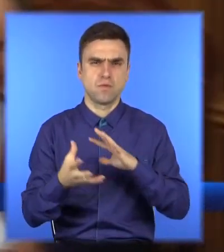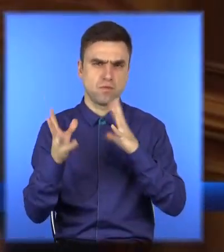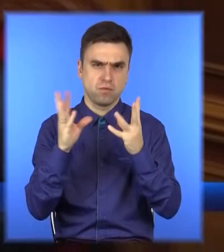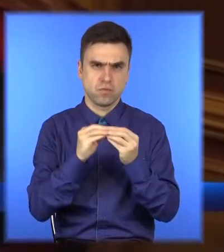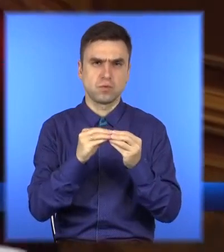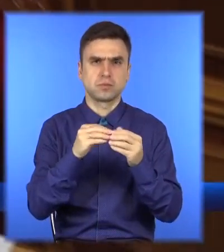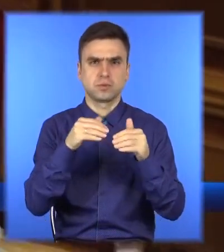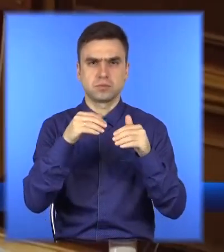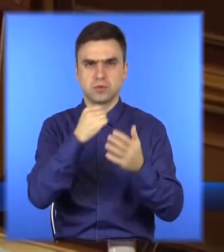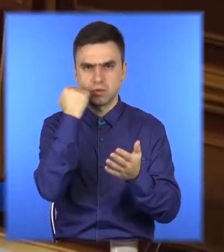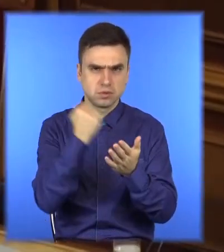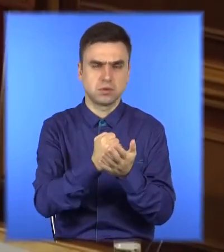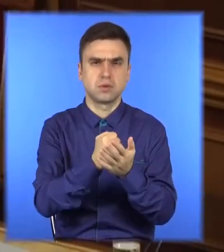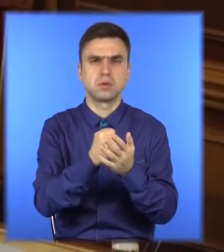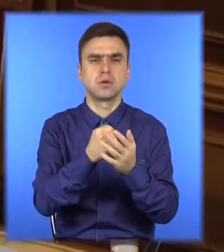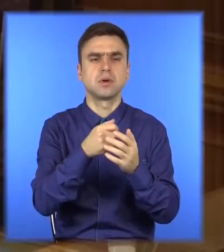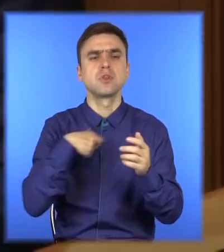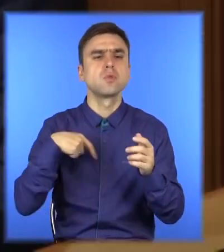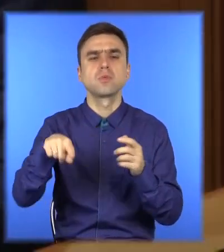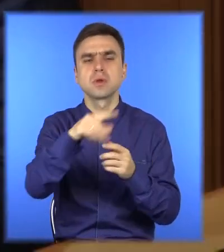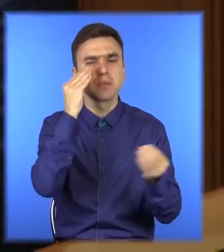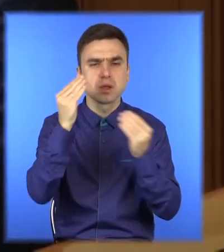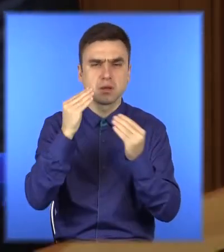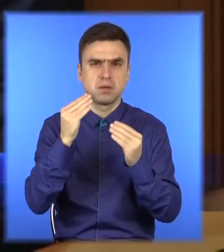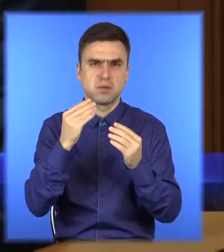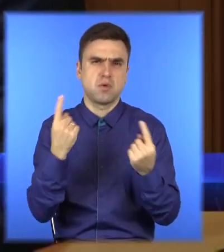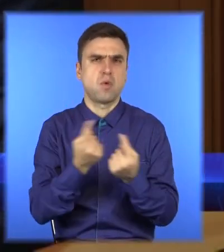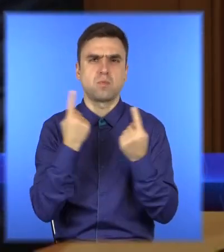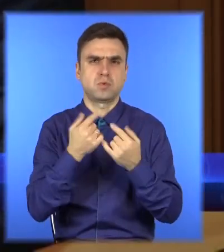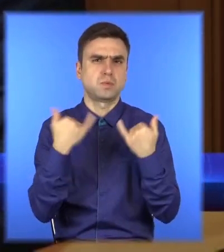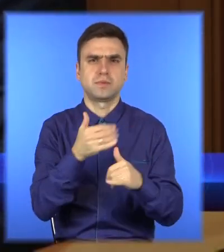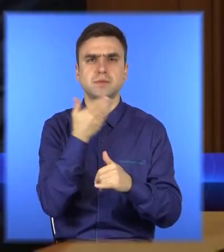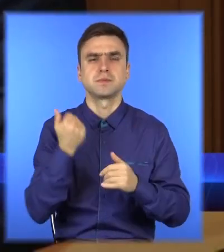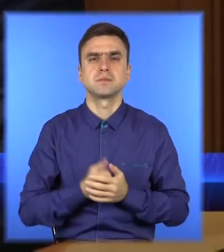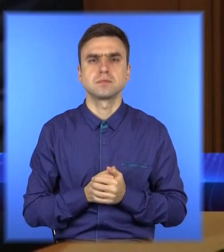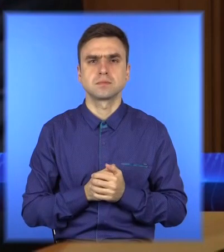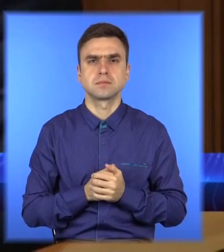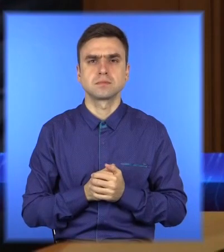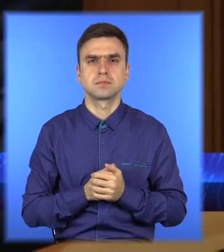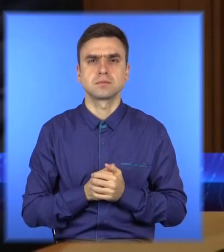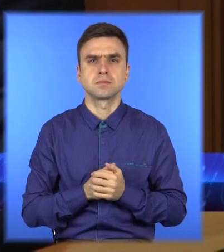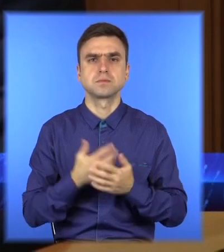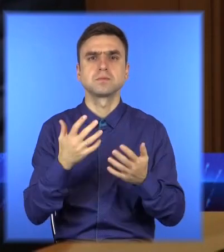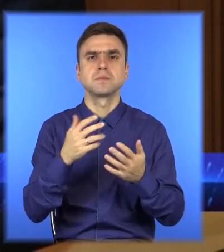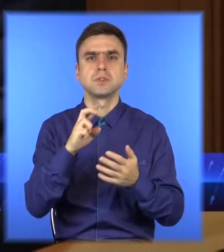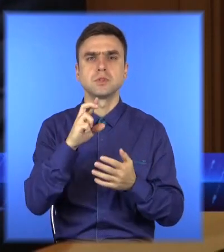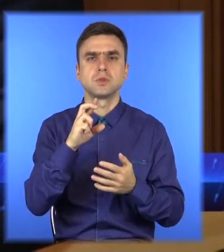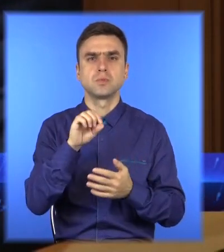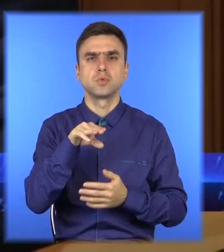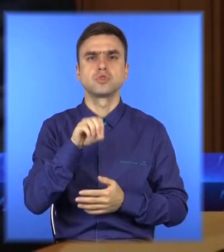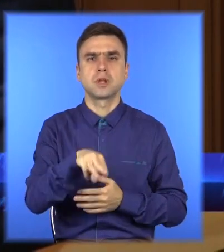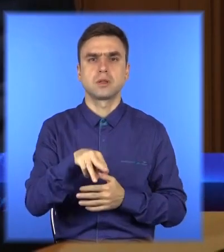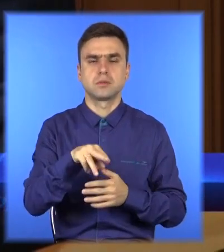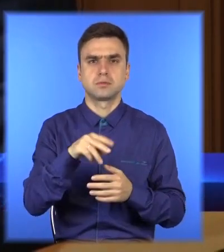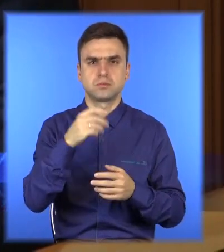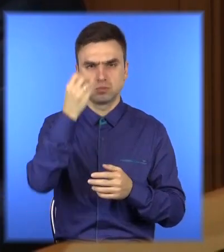сам проєкт бюджету. Цього разу несподіванок немає. Головне, чого ми прагнули при розобці бюджету – це збалансованість. І